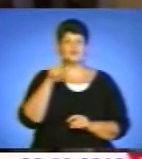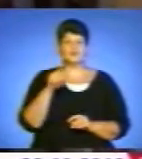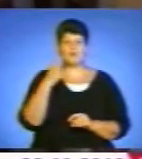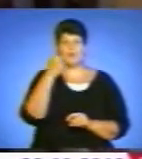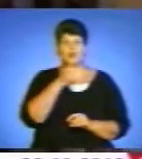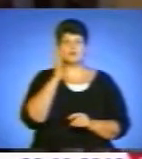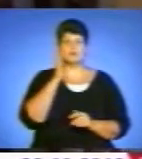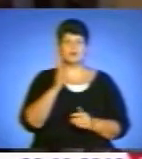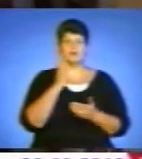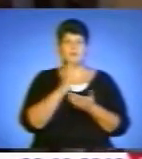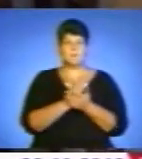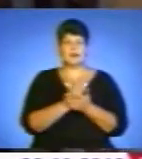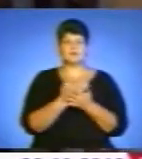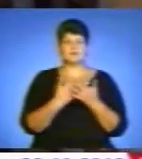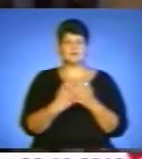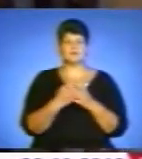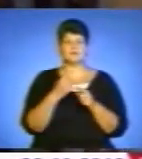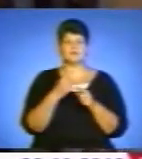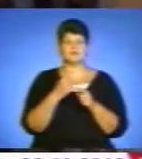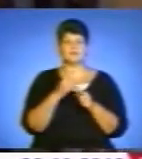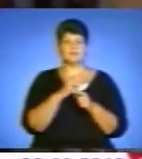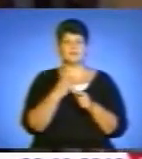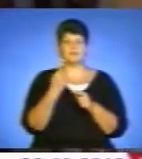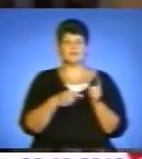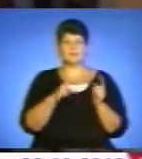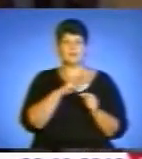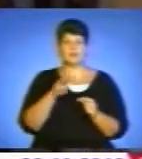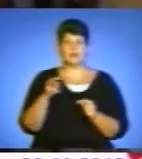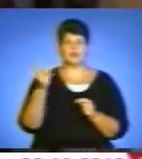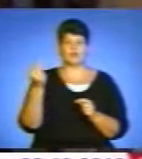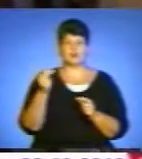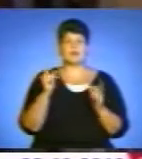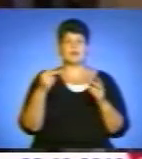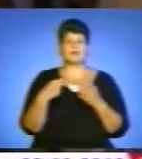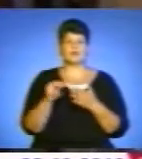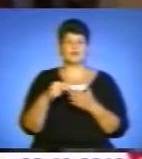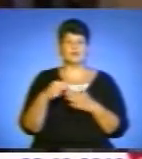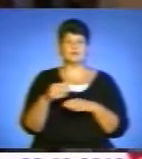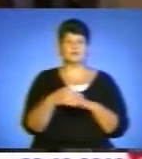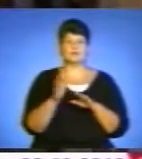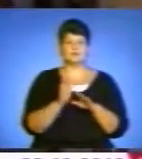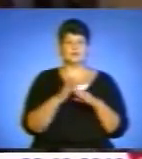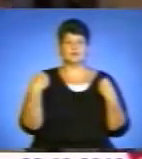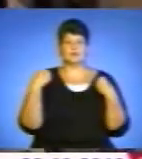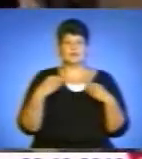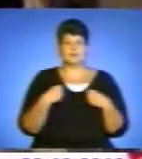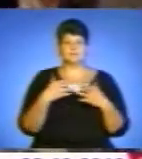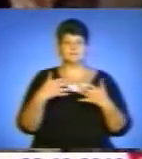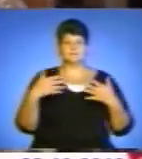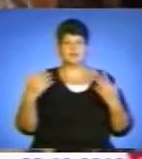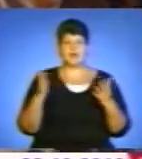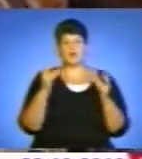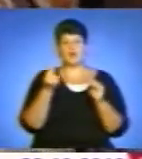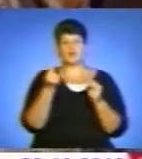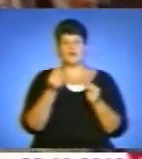орієнтовно близько півмільйона коштів, за які придбані одяг, зуття, предмети особистої гіни, все те, що я перерахувала, або